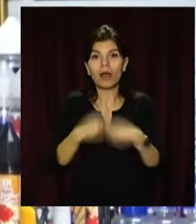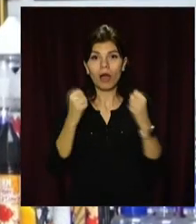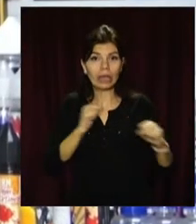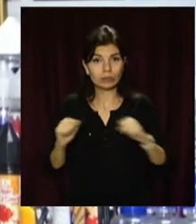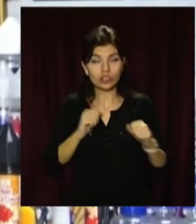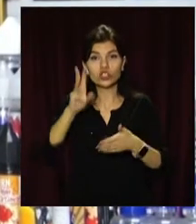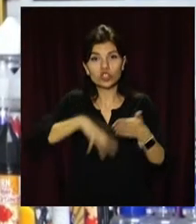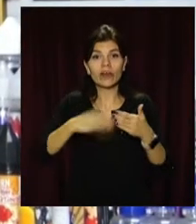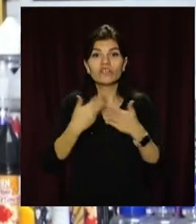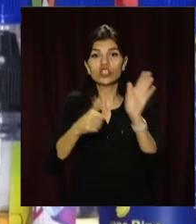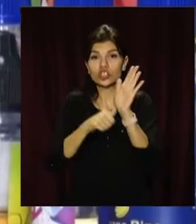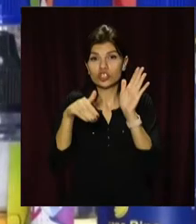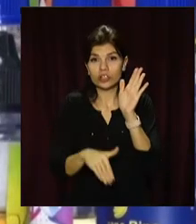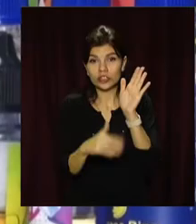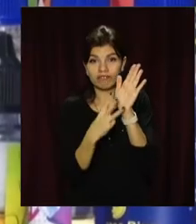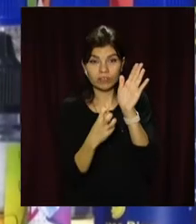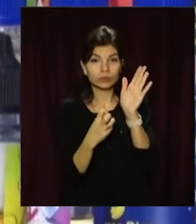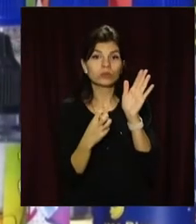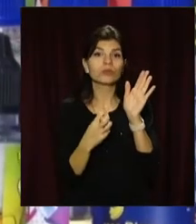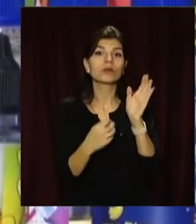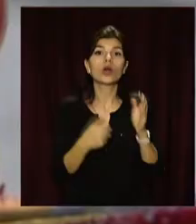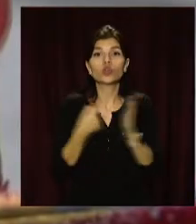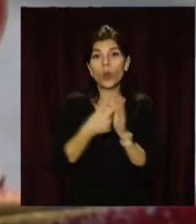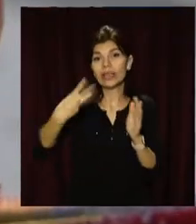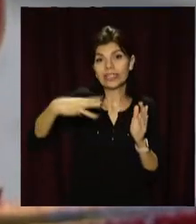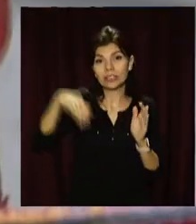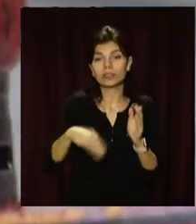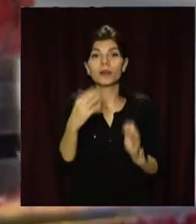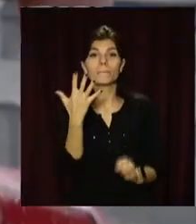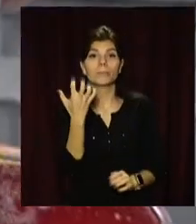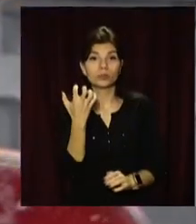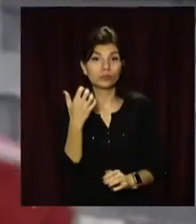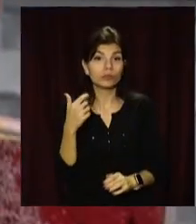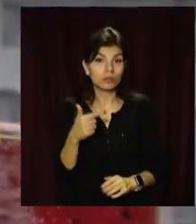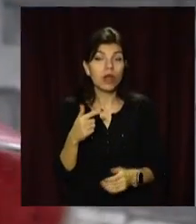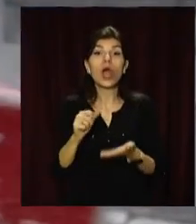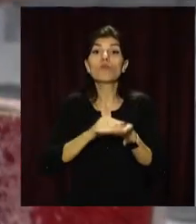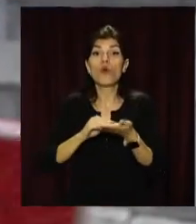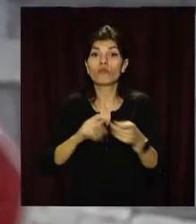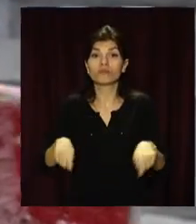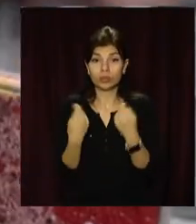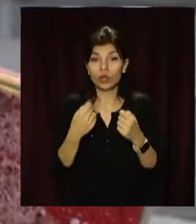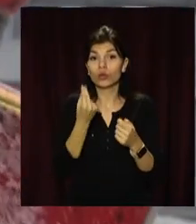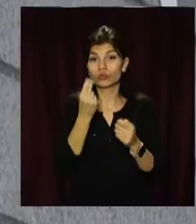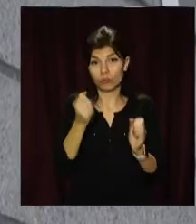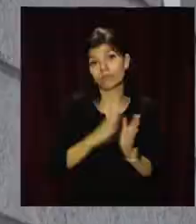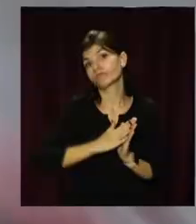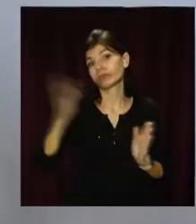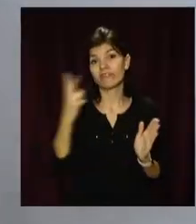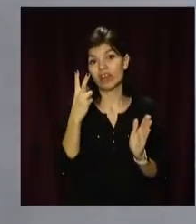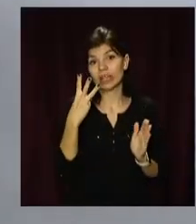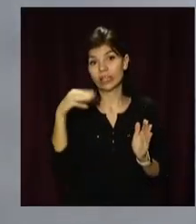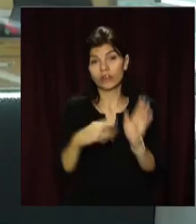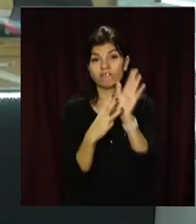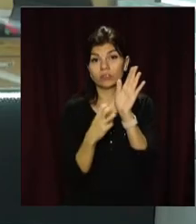800 гривень до 13 500 гривень. За повторне порушення сума може стягнути 23 800 гривень.